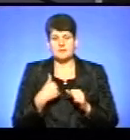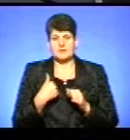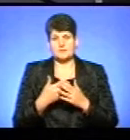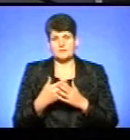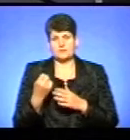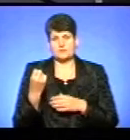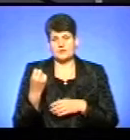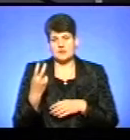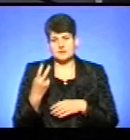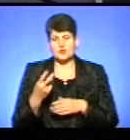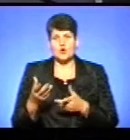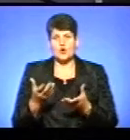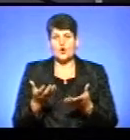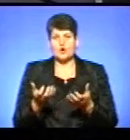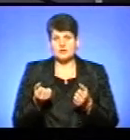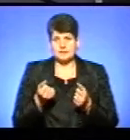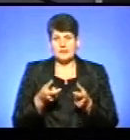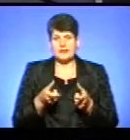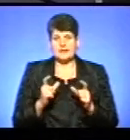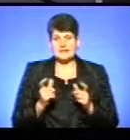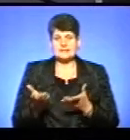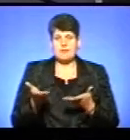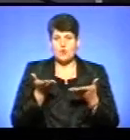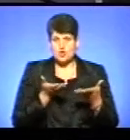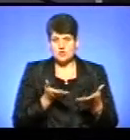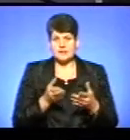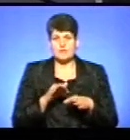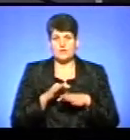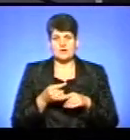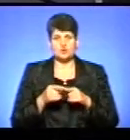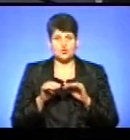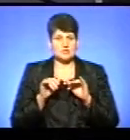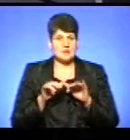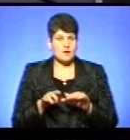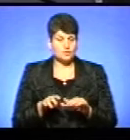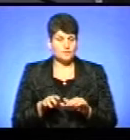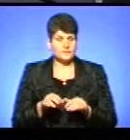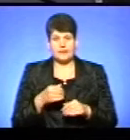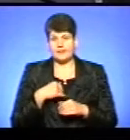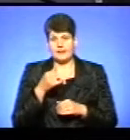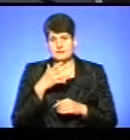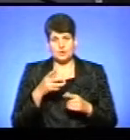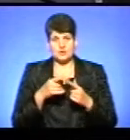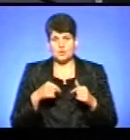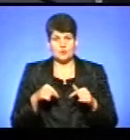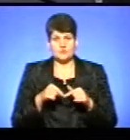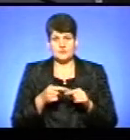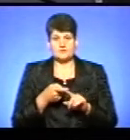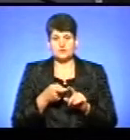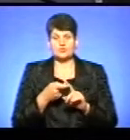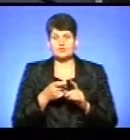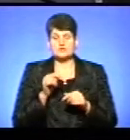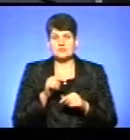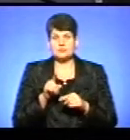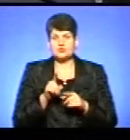12-ї отримали запрошення на проведення цього заходу. І не змогли зорганізуватися в зв'язку з тим, що я не